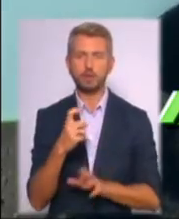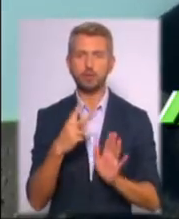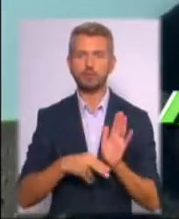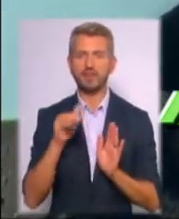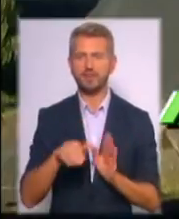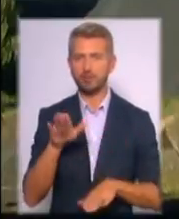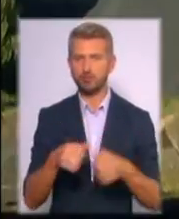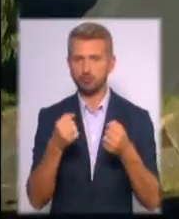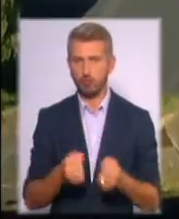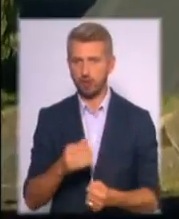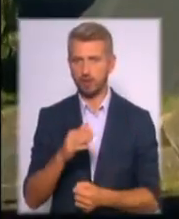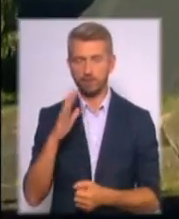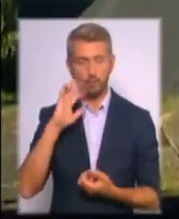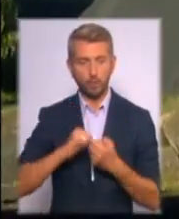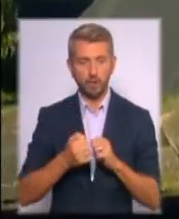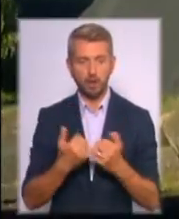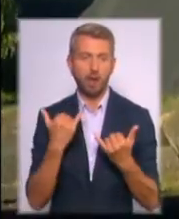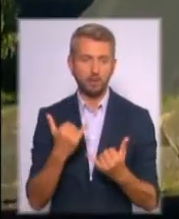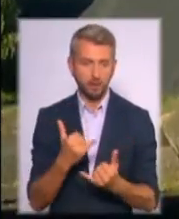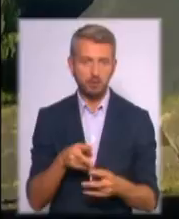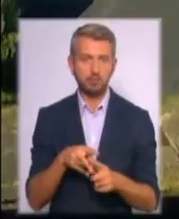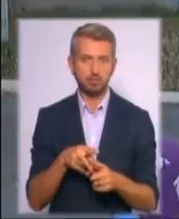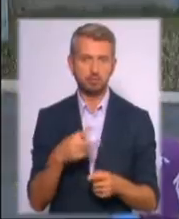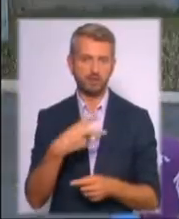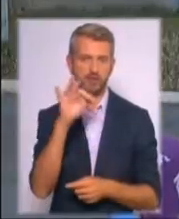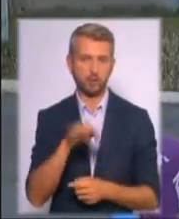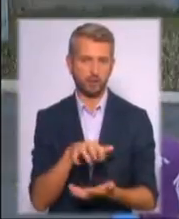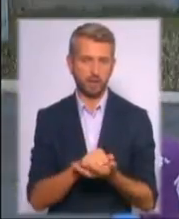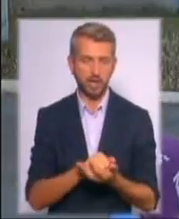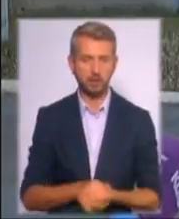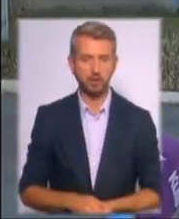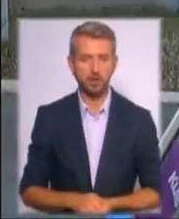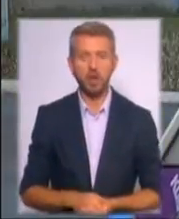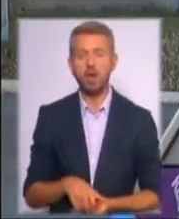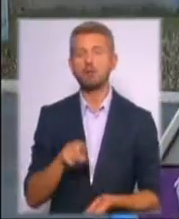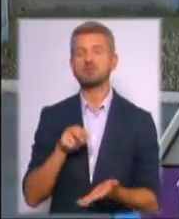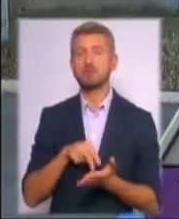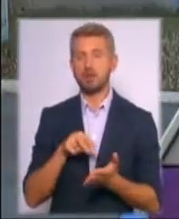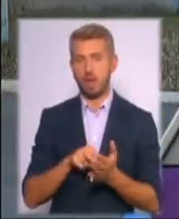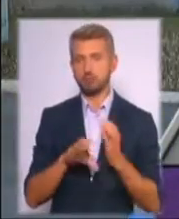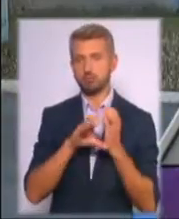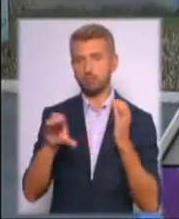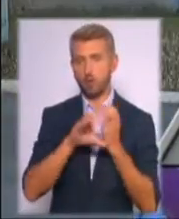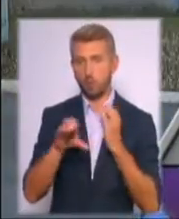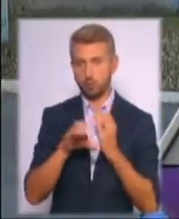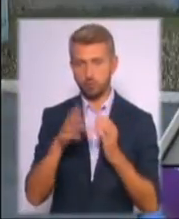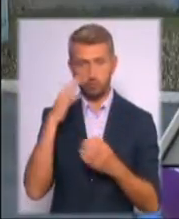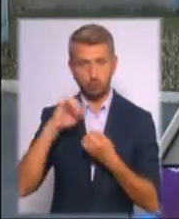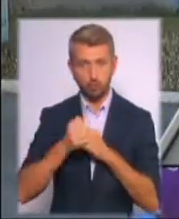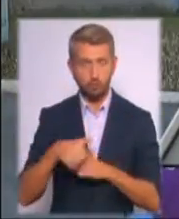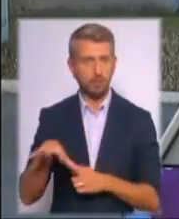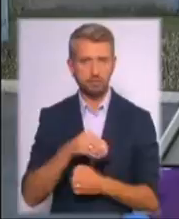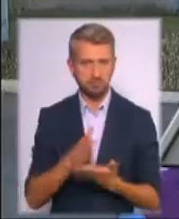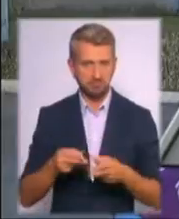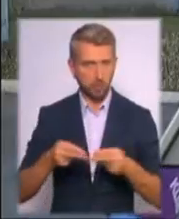вугілля. Нині ж ресурс наповнює його на 20%. Стоять состави з вуглем під розрускою, тобто весь вуголь законтрактований. Тому